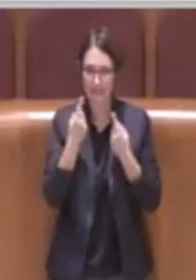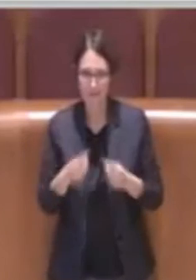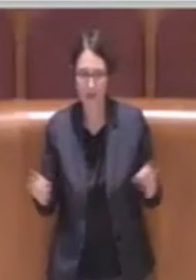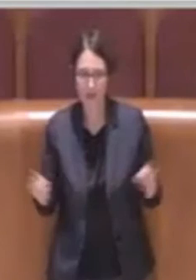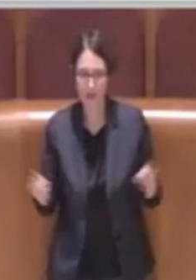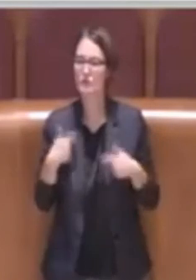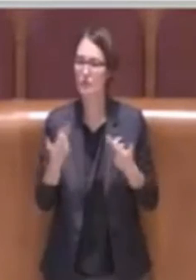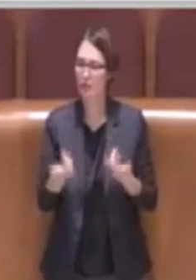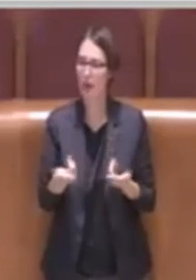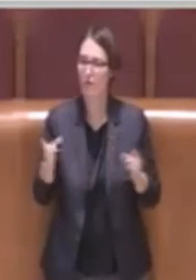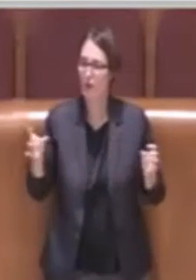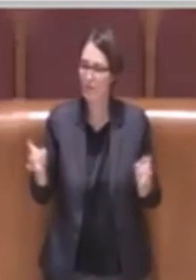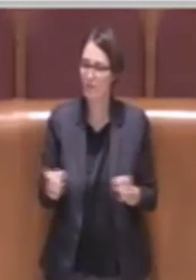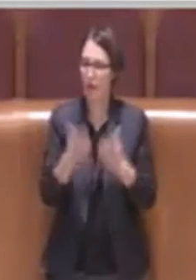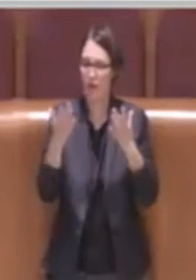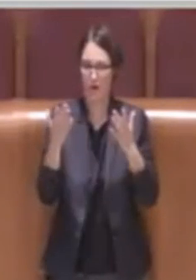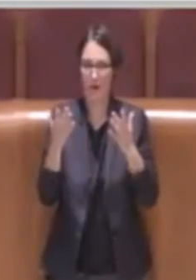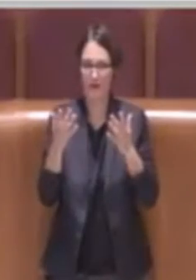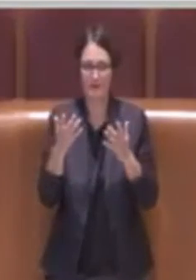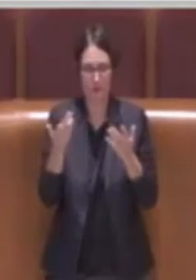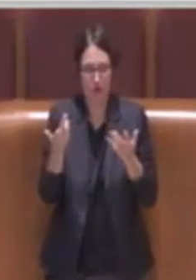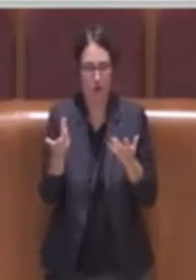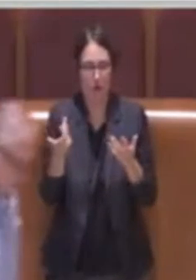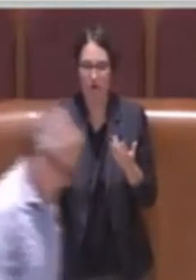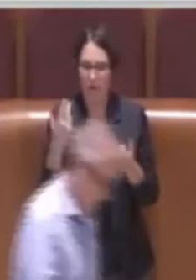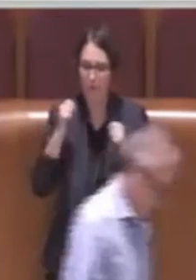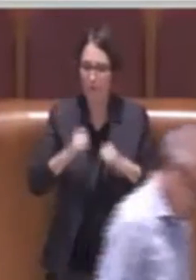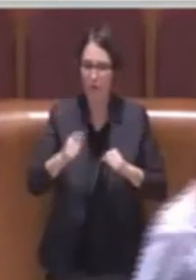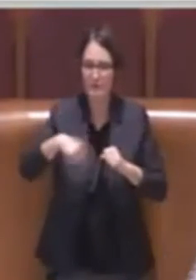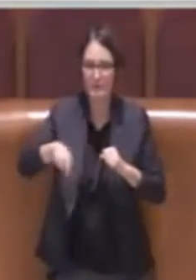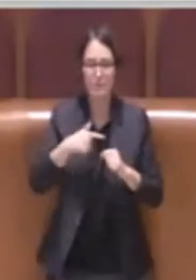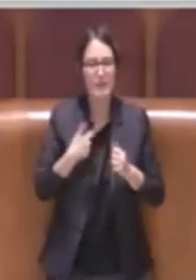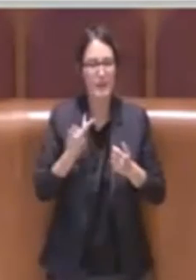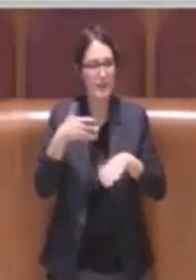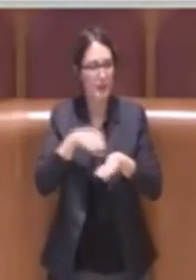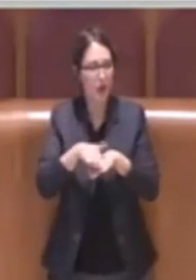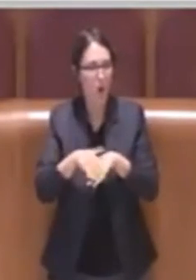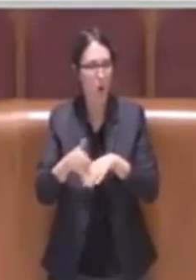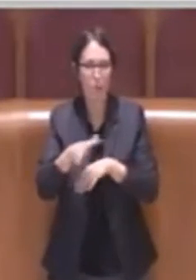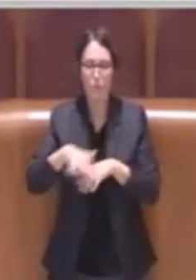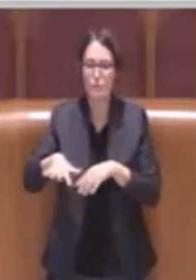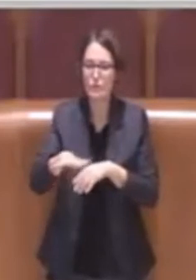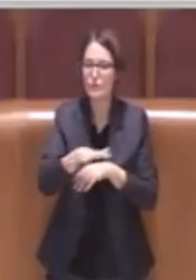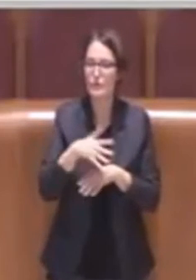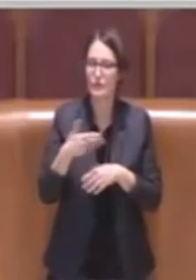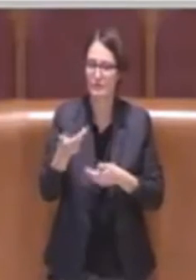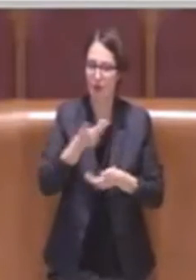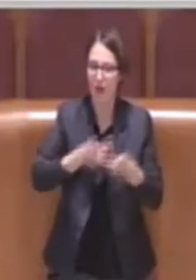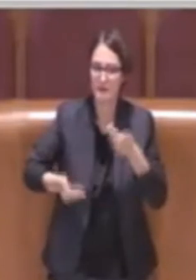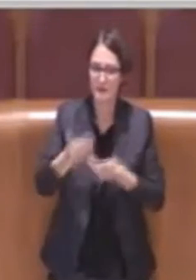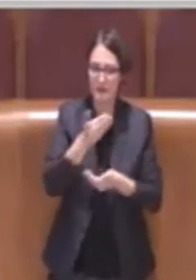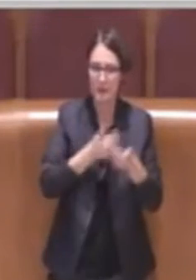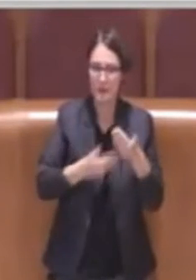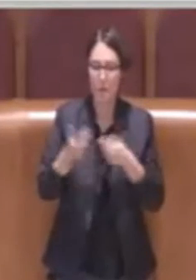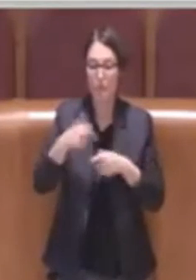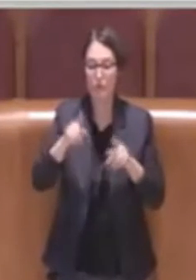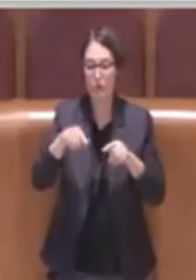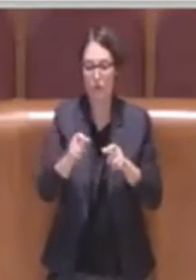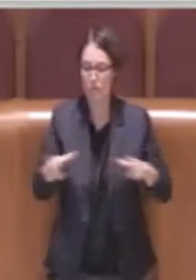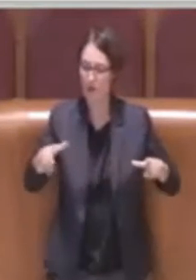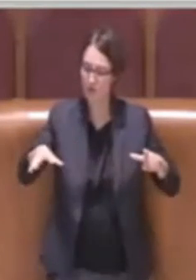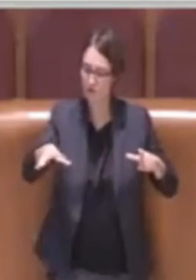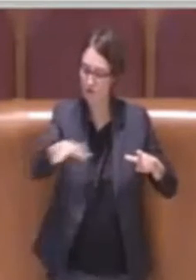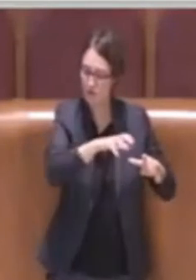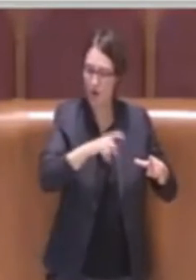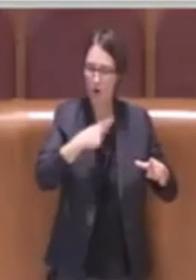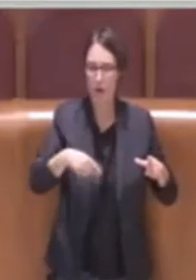di dare delle indicazioni sulla fruizione e sulla condivisione di questi spazi perché anche in queste zone che ad oggi